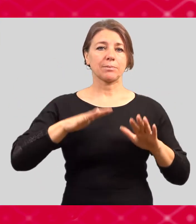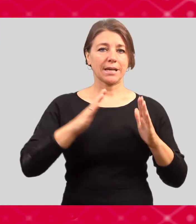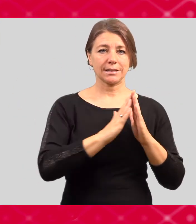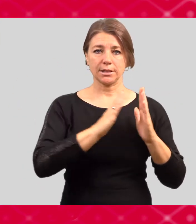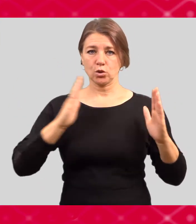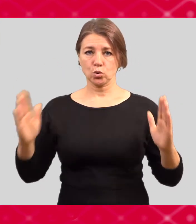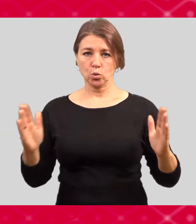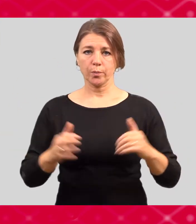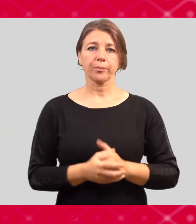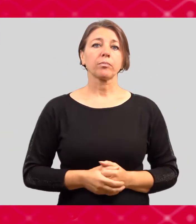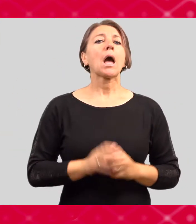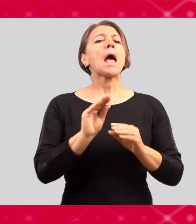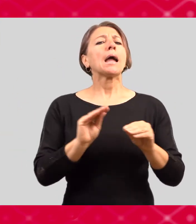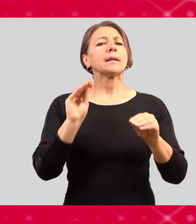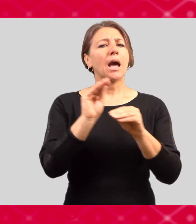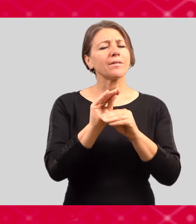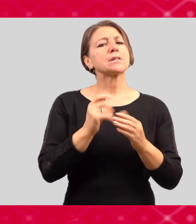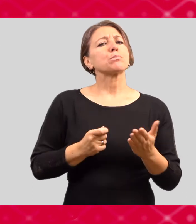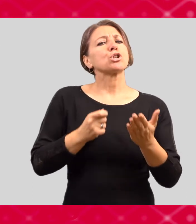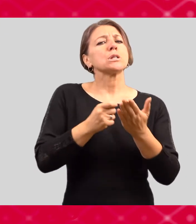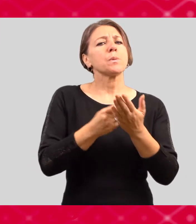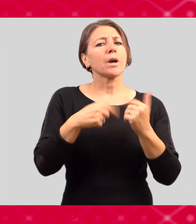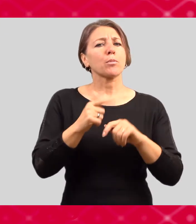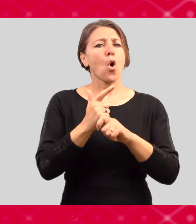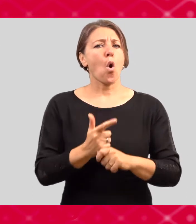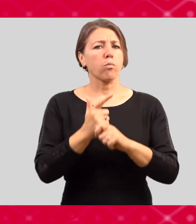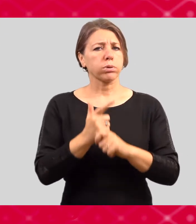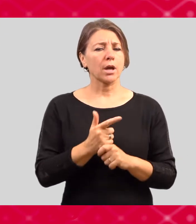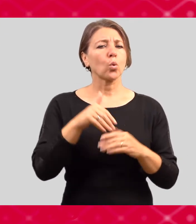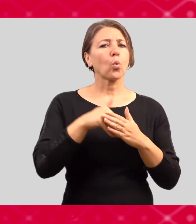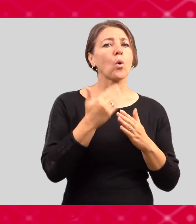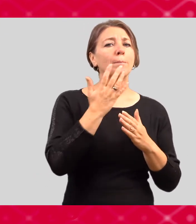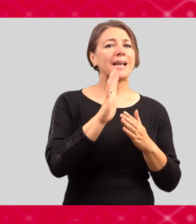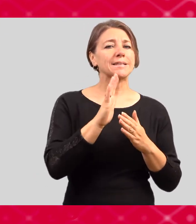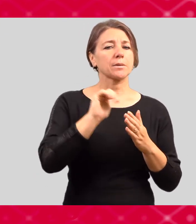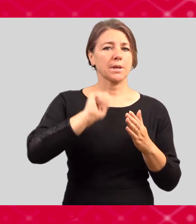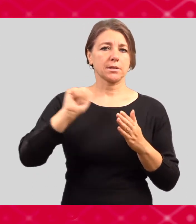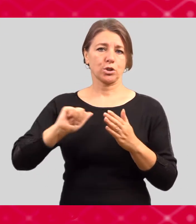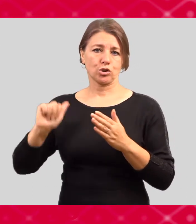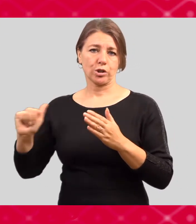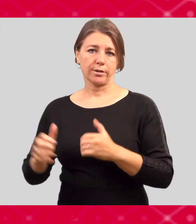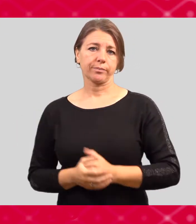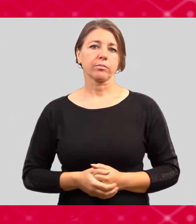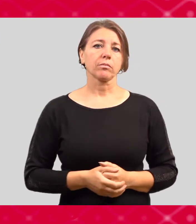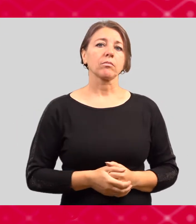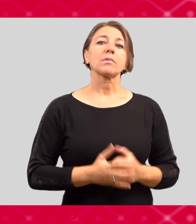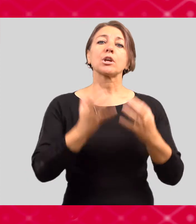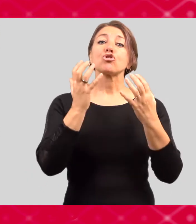měsíců a navíc obsahuje příspěvek na obědy ve výši 500 Kč měsíčně.